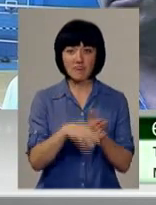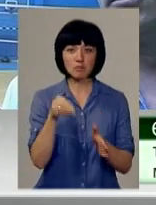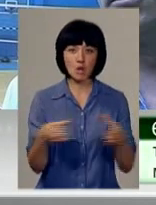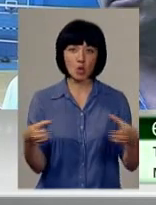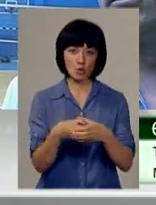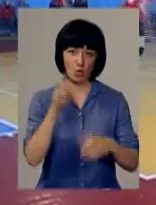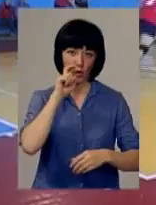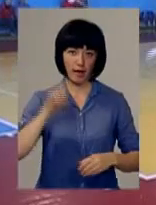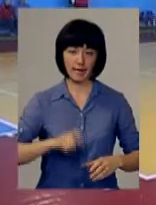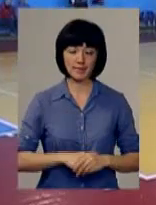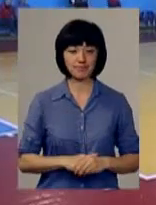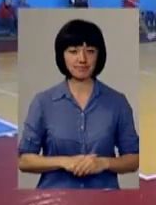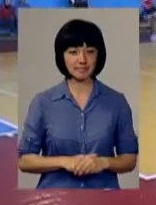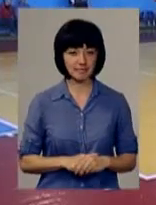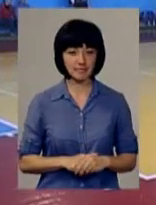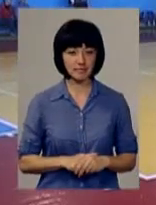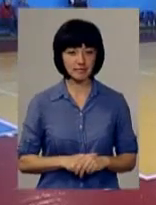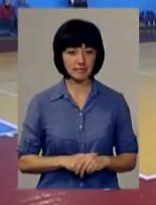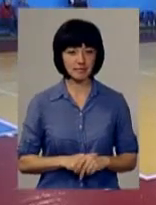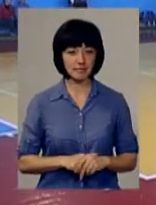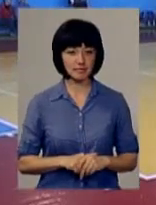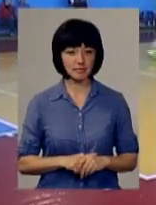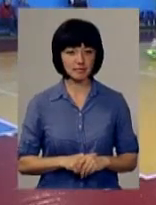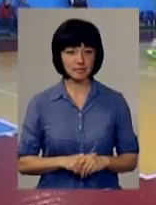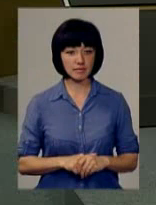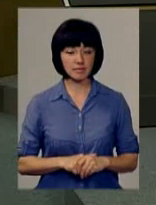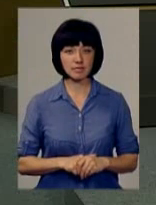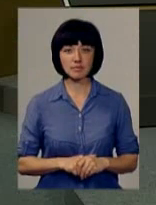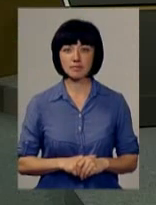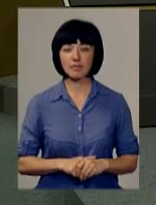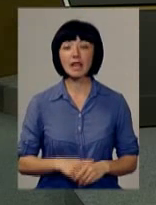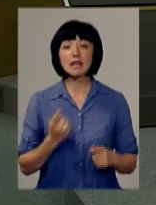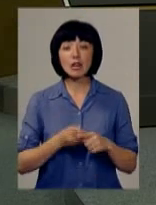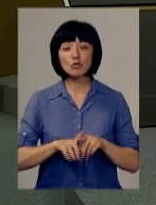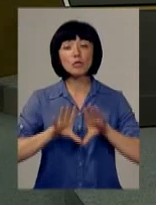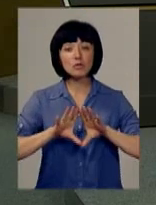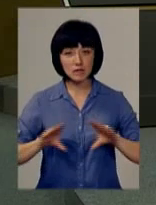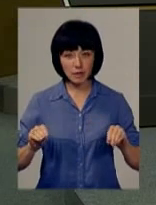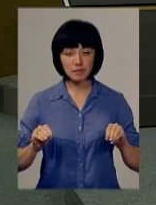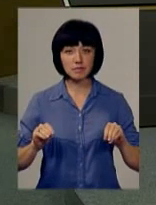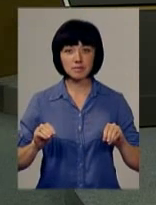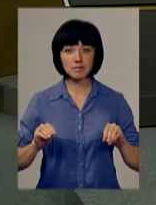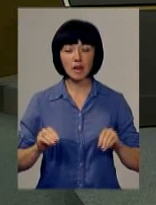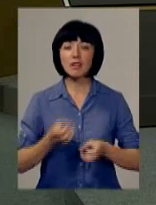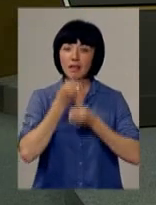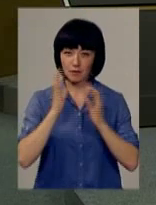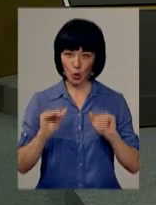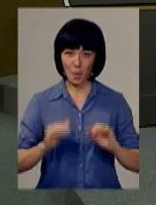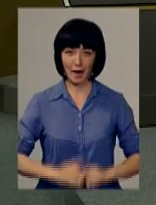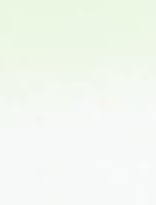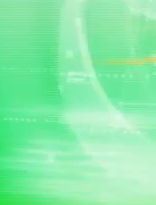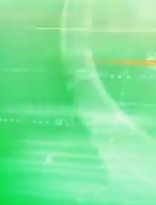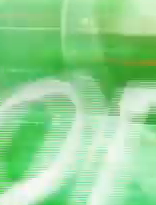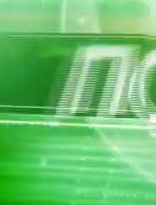збірної України. Ярослава Іщенко для інформаційного випуску. На цьому «Подільська панорама» завершується. все добре.